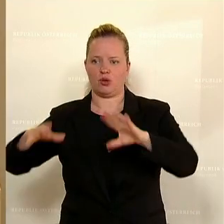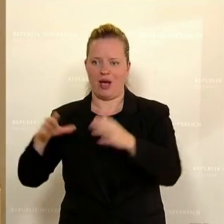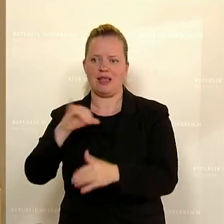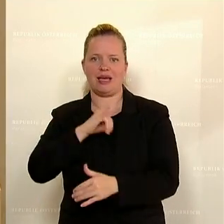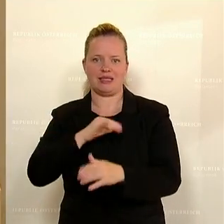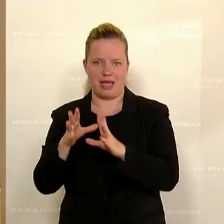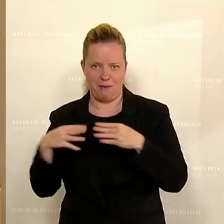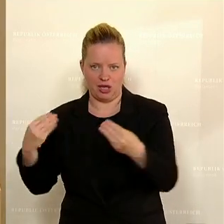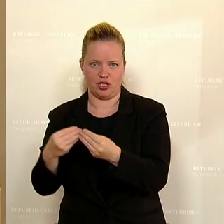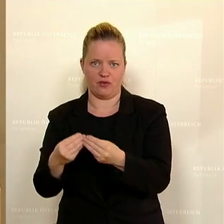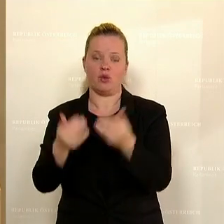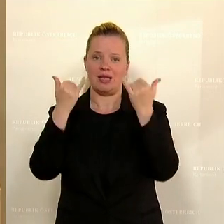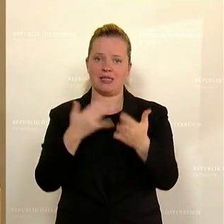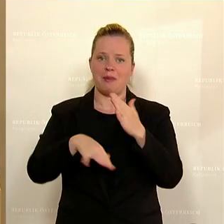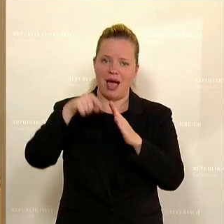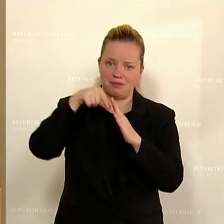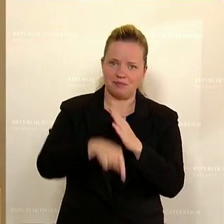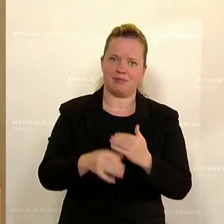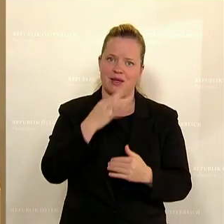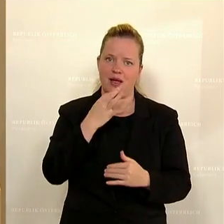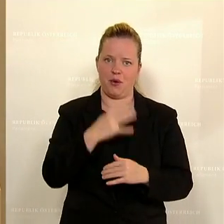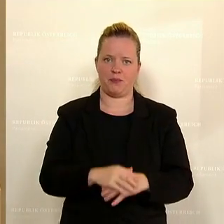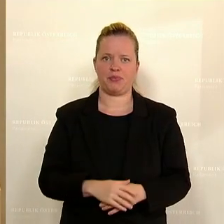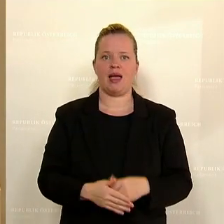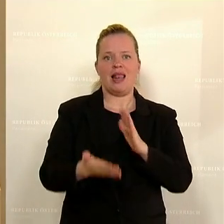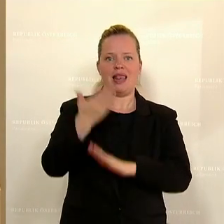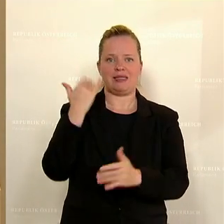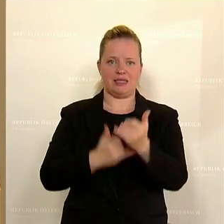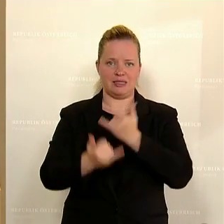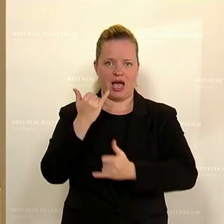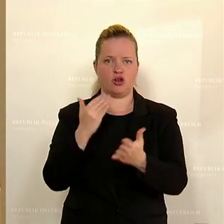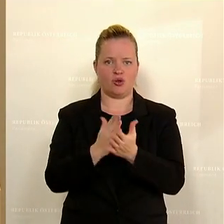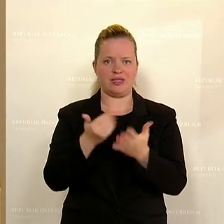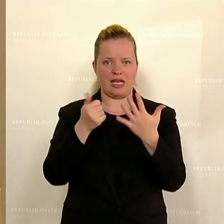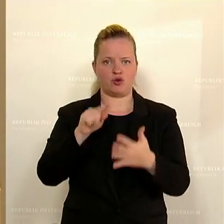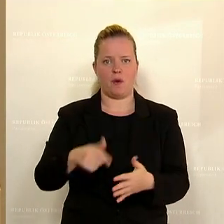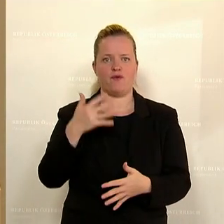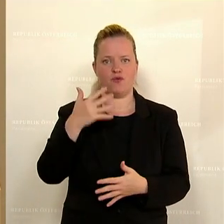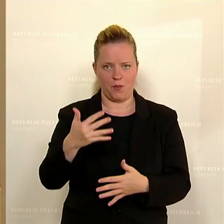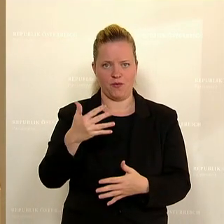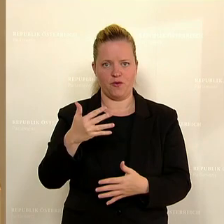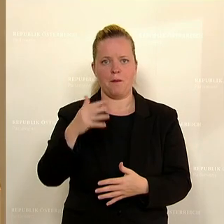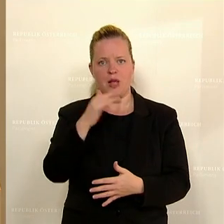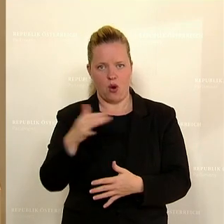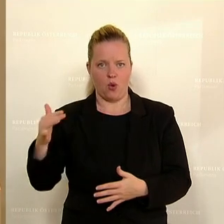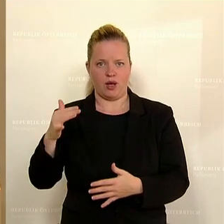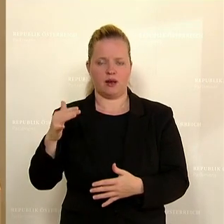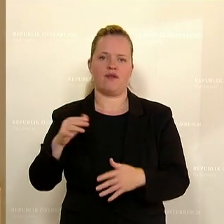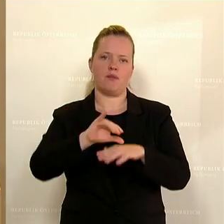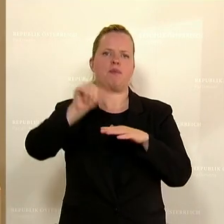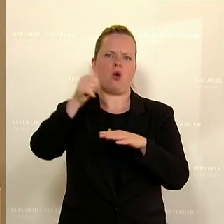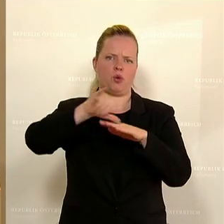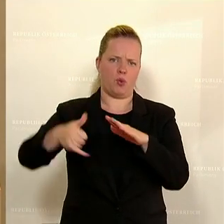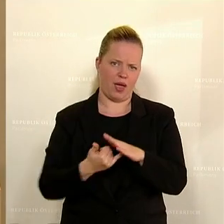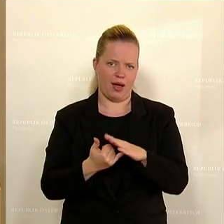jetzt ein paar Worte noch erläutern. Im vergangenen Jahr schon gab es dafür 6,5 Millionen in einer Art Pilotprogramm.